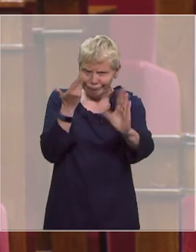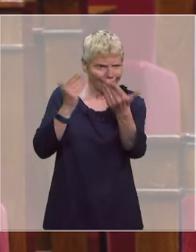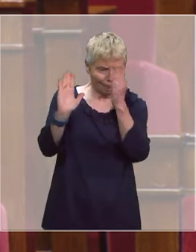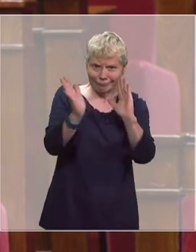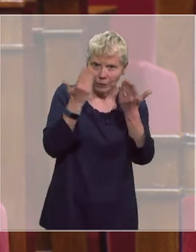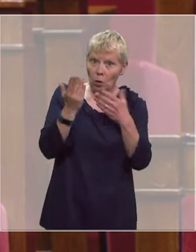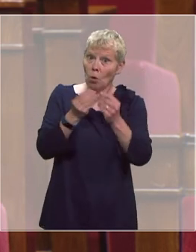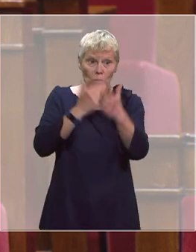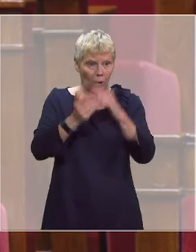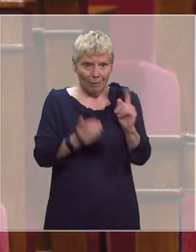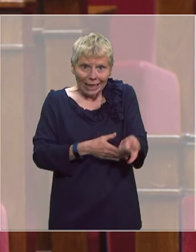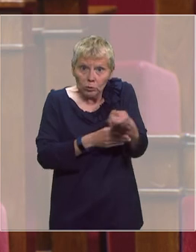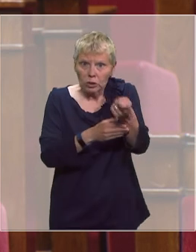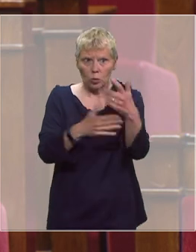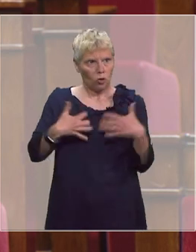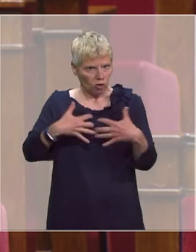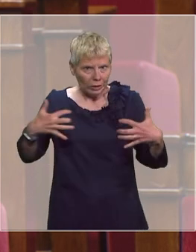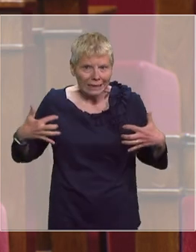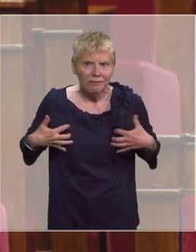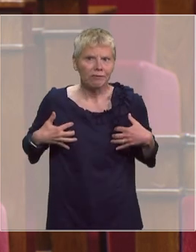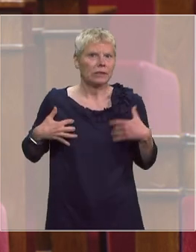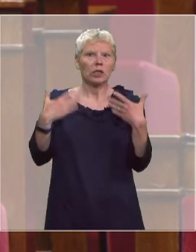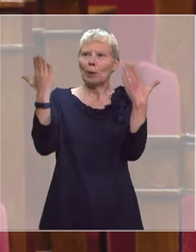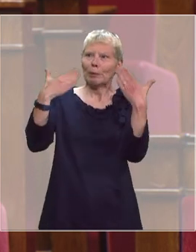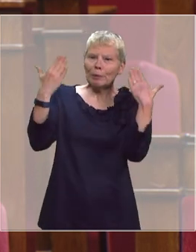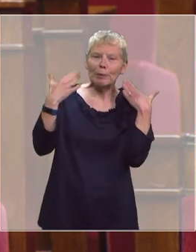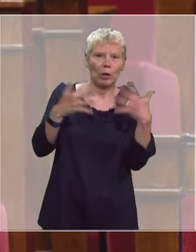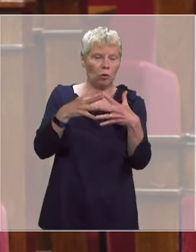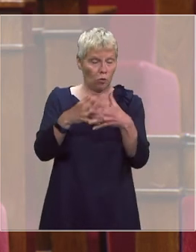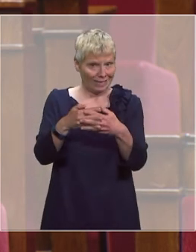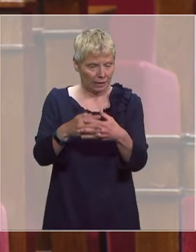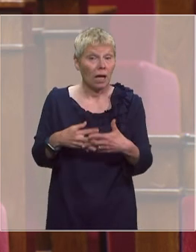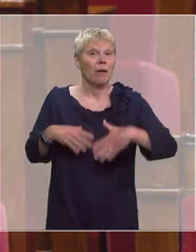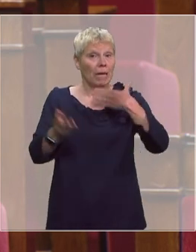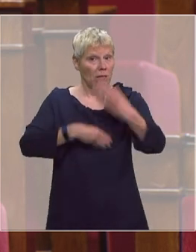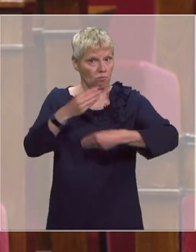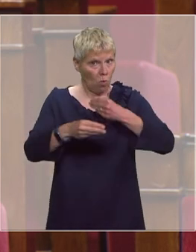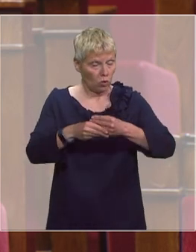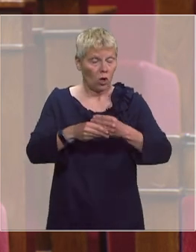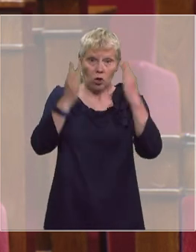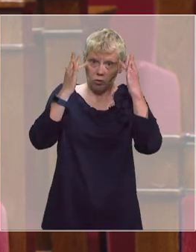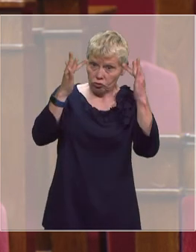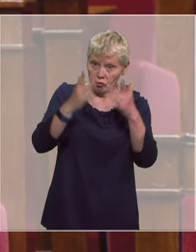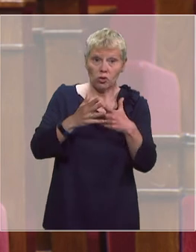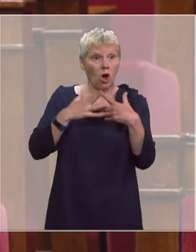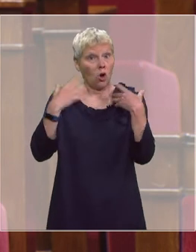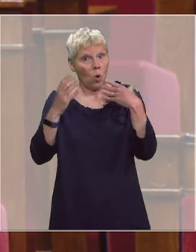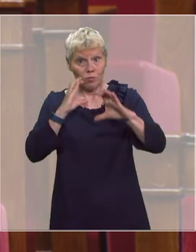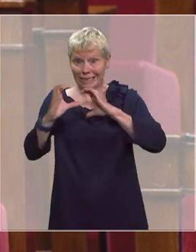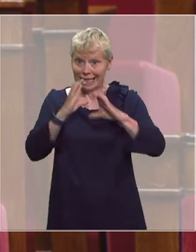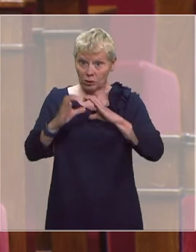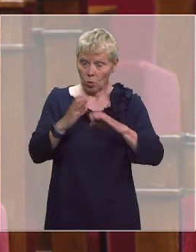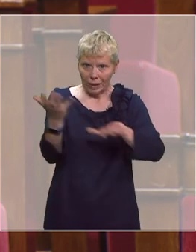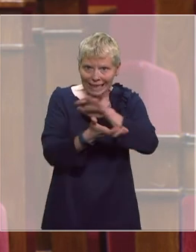qu'à des programmes éducatifs, scientifiques et de divertissement. Mais le monde de la culture et de la communication subit de plein fouet la crise, les